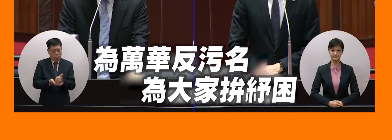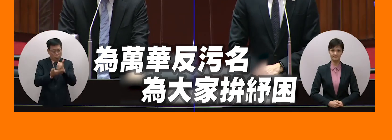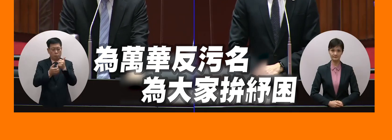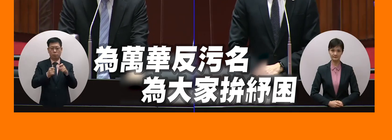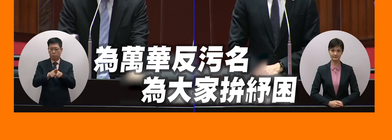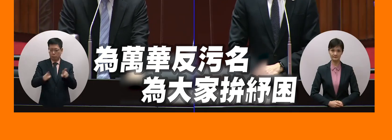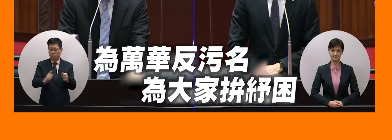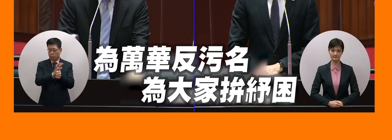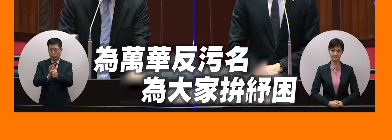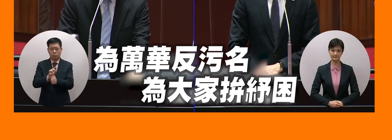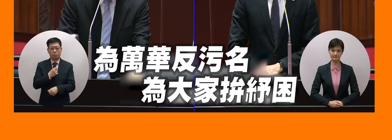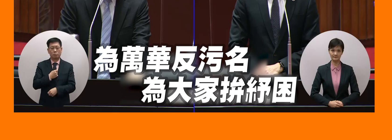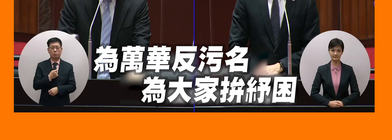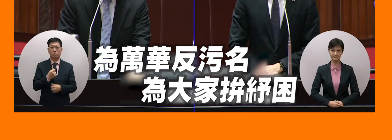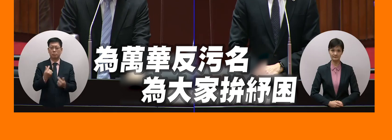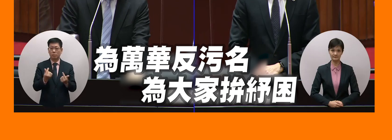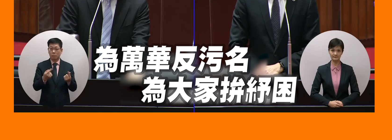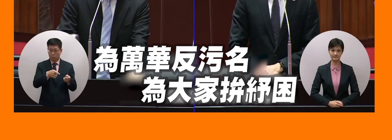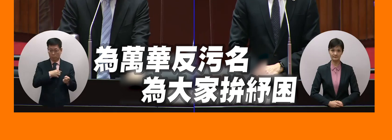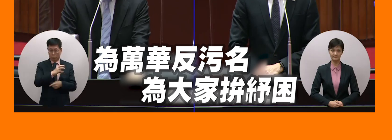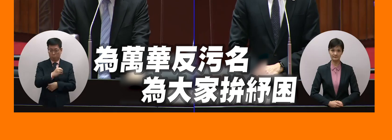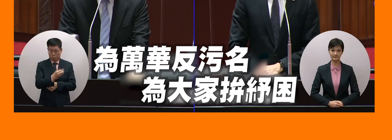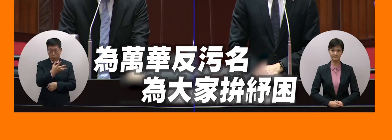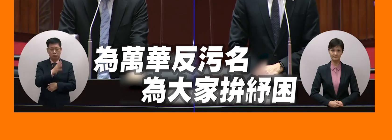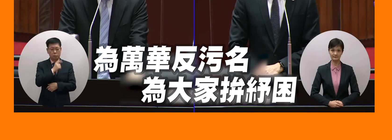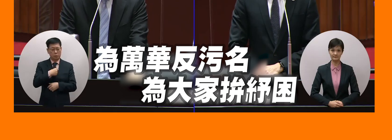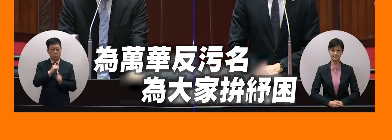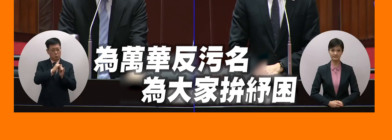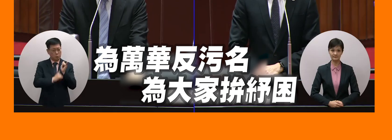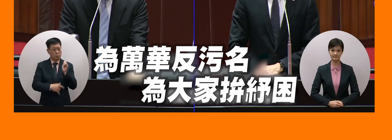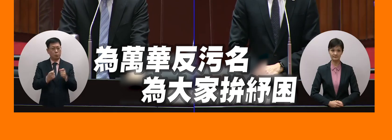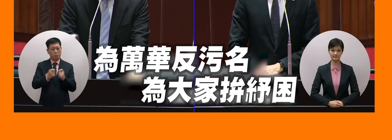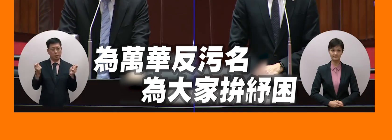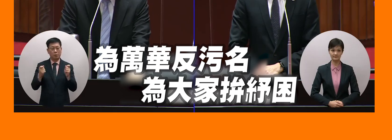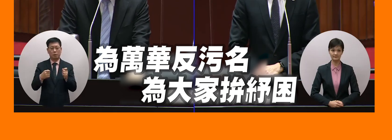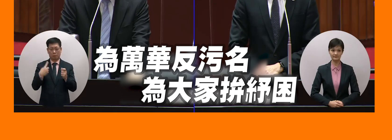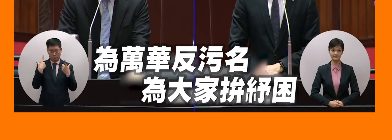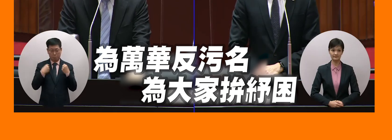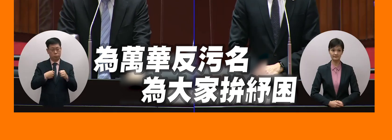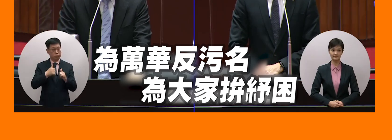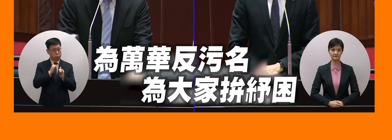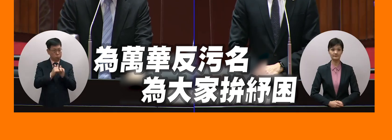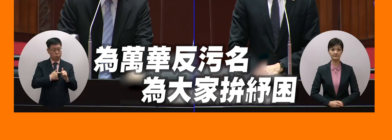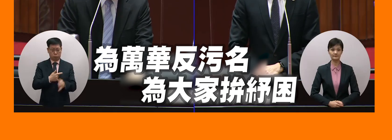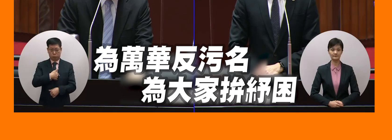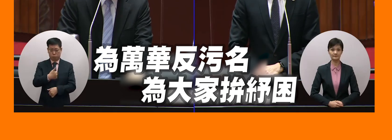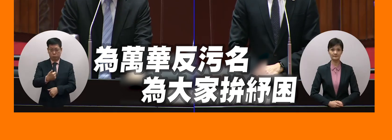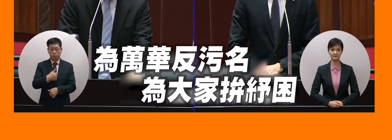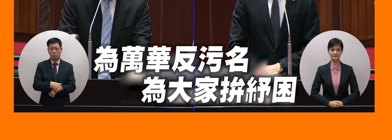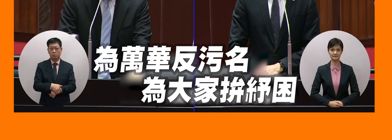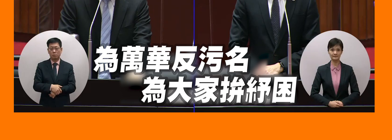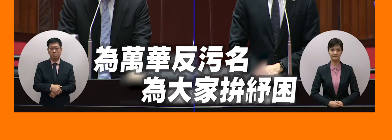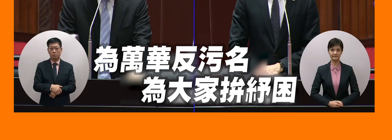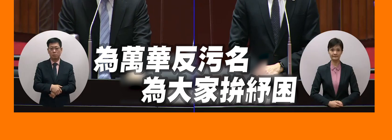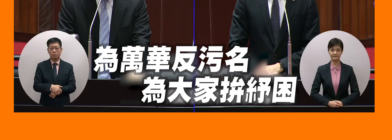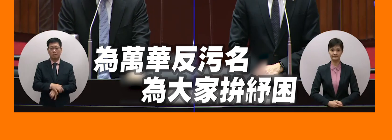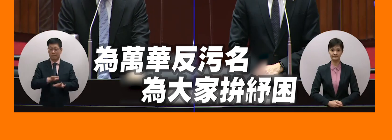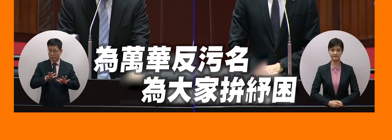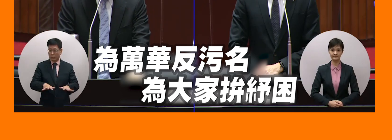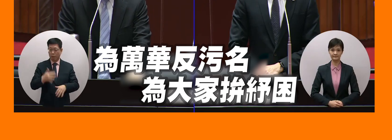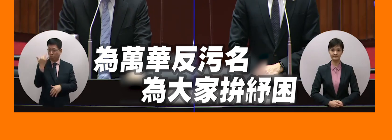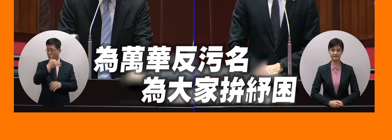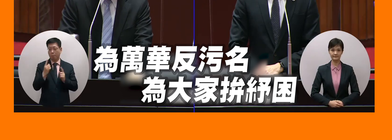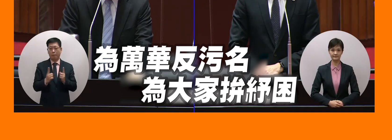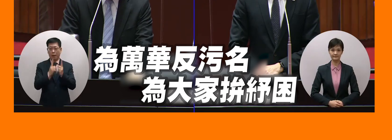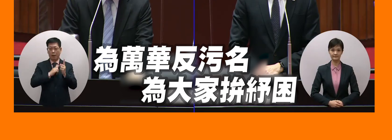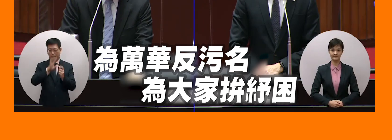公平的對待尤其萬華是一個歷史很優秀既民真善良的地方當然這區